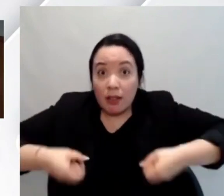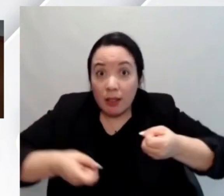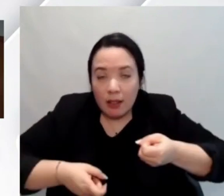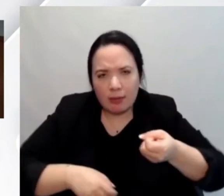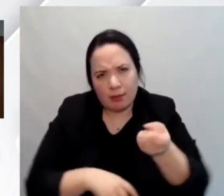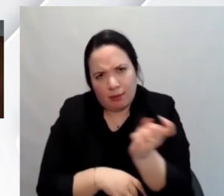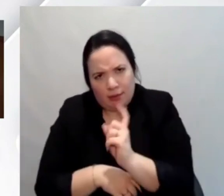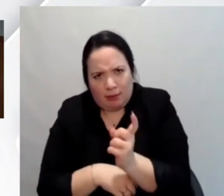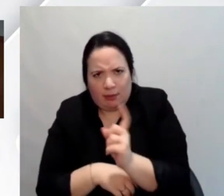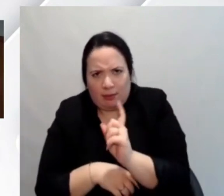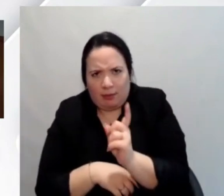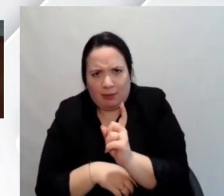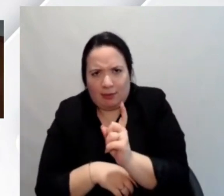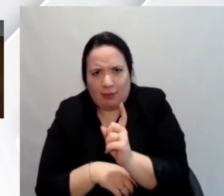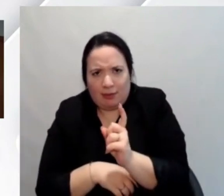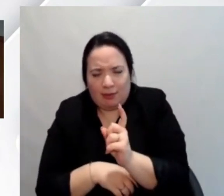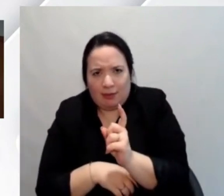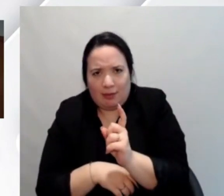sugli scivoli